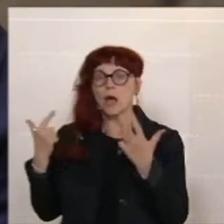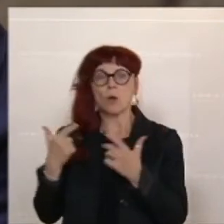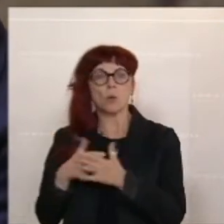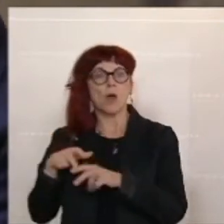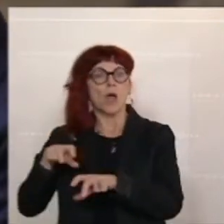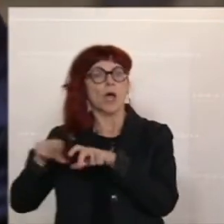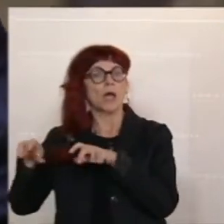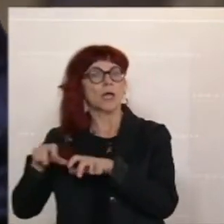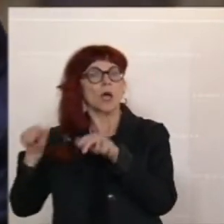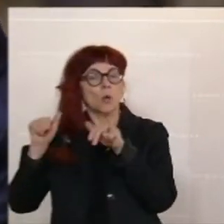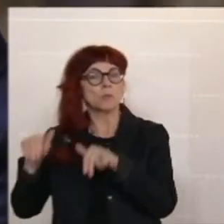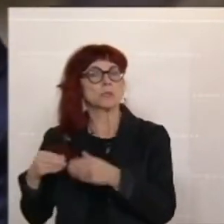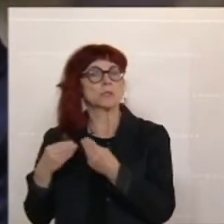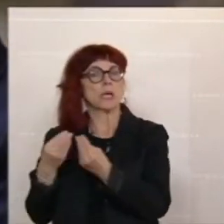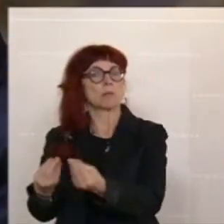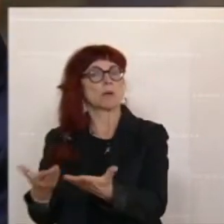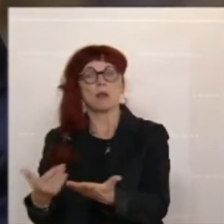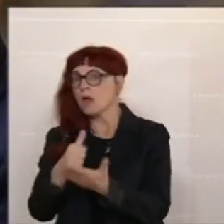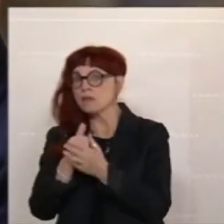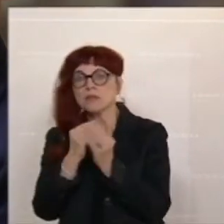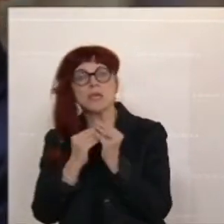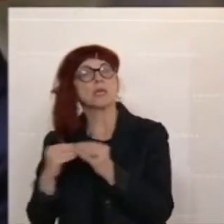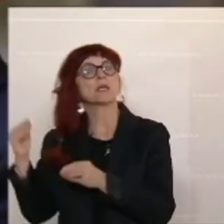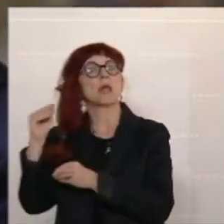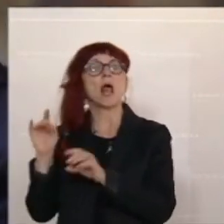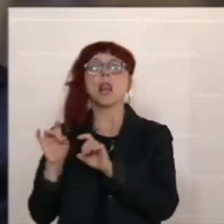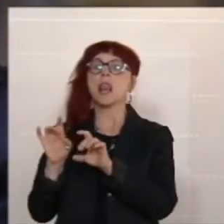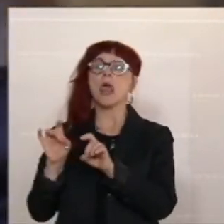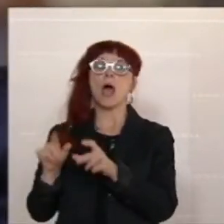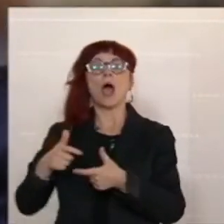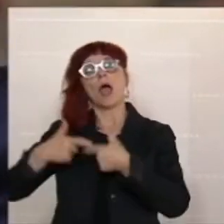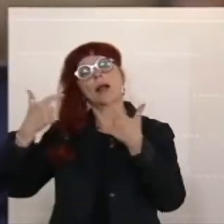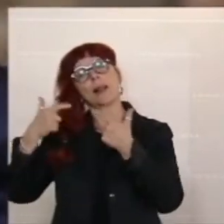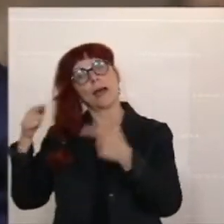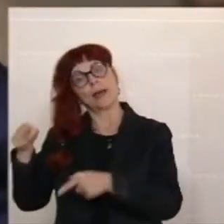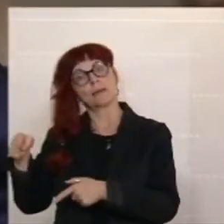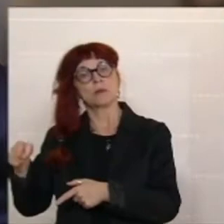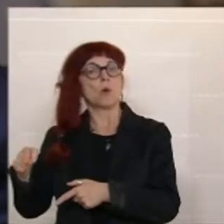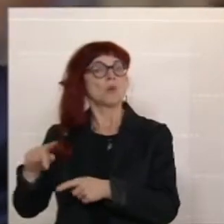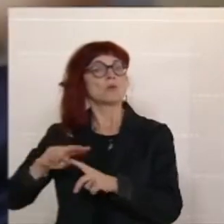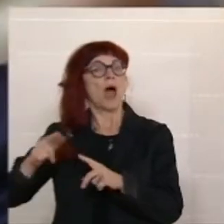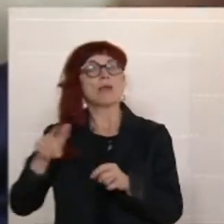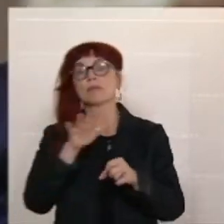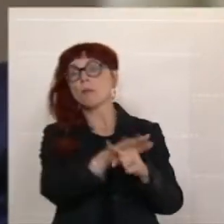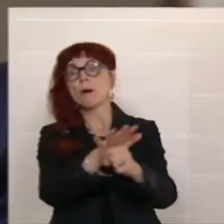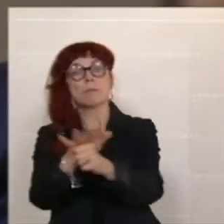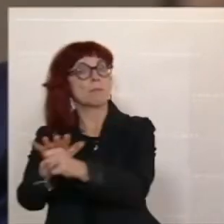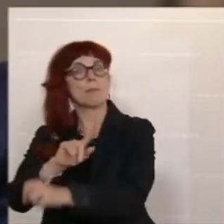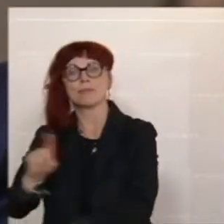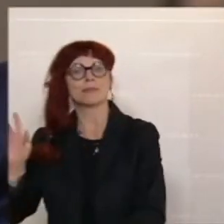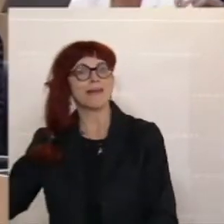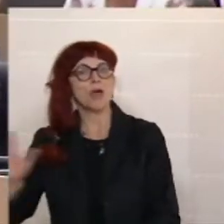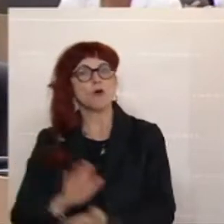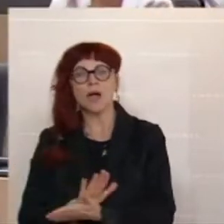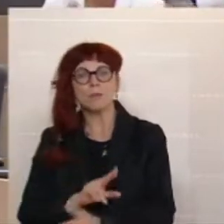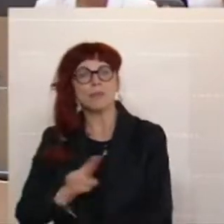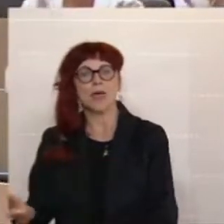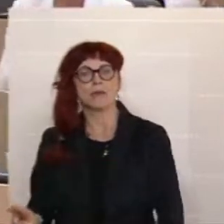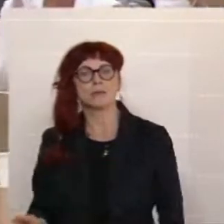Regierung macht. Nicht Oberlehrer, nicht Belehrung, nicht Runtermachung, alles nicht Ihre Aufgabe.